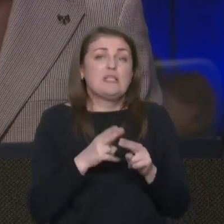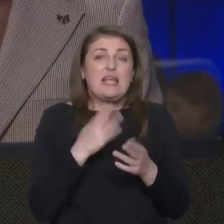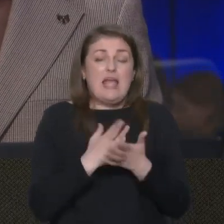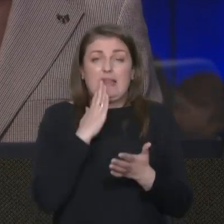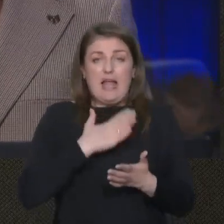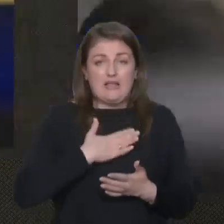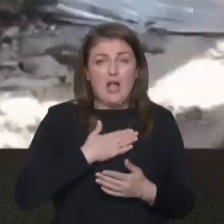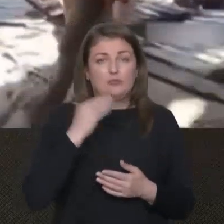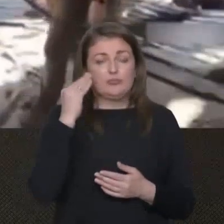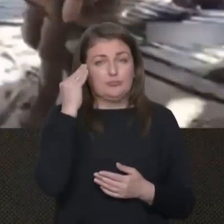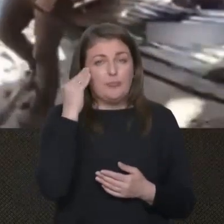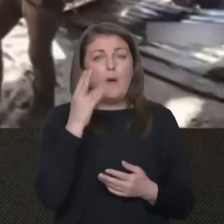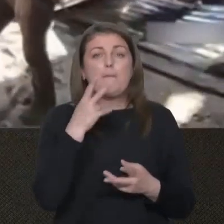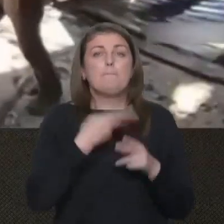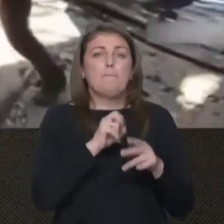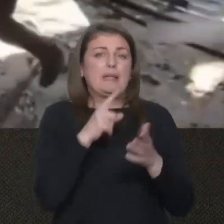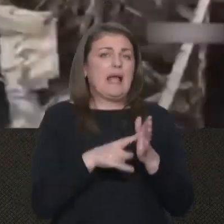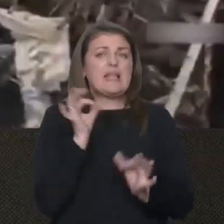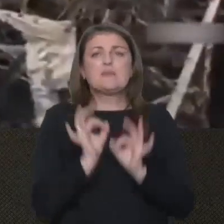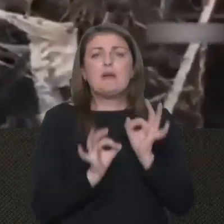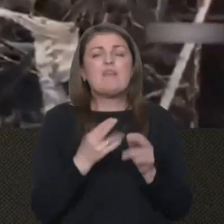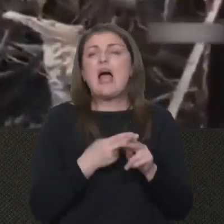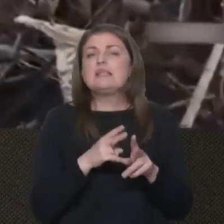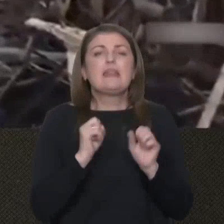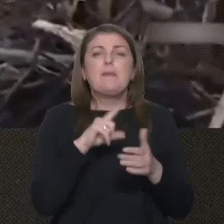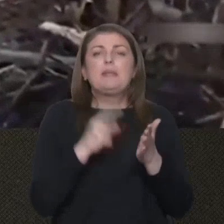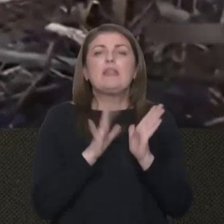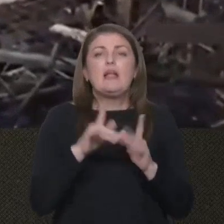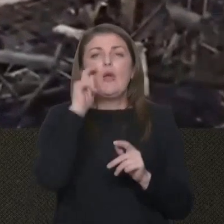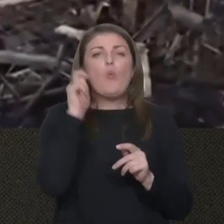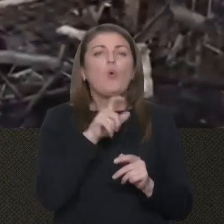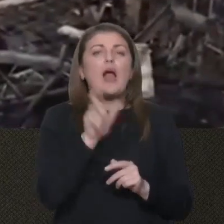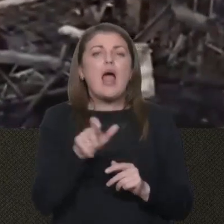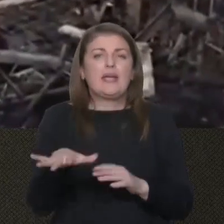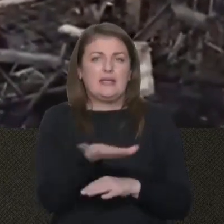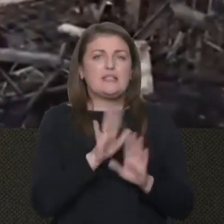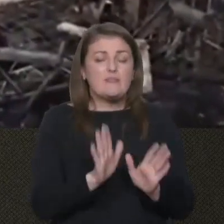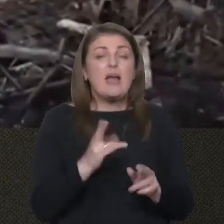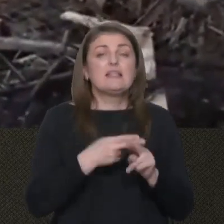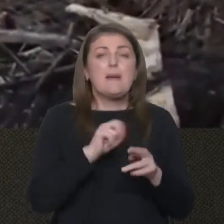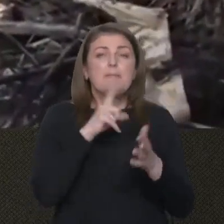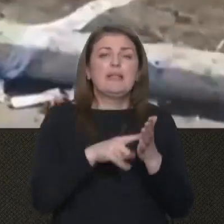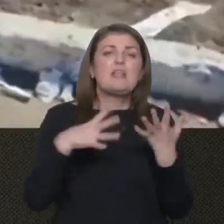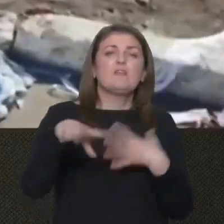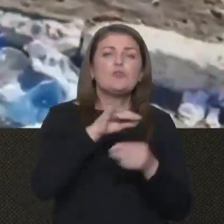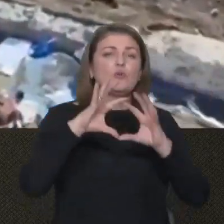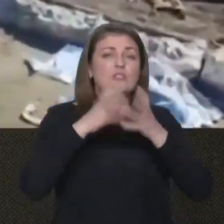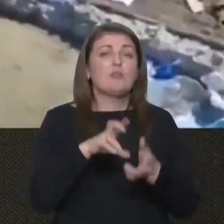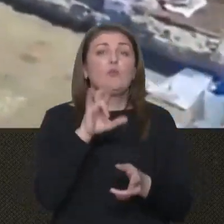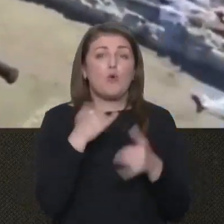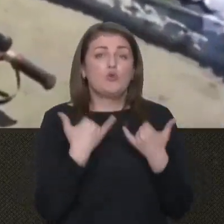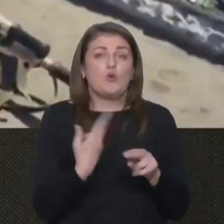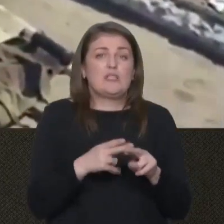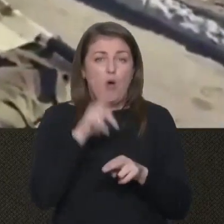наш погляд, питання справедливості. Це не питання тільки України і українців. Це питання всього світу. Бо сьогодні